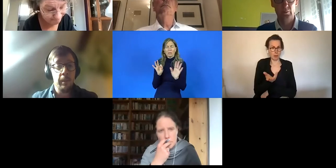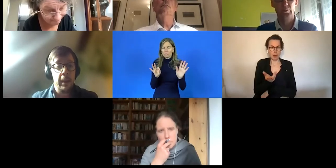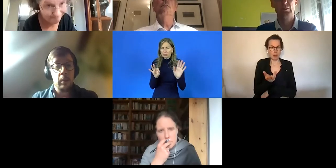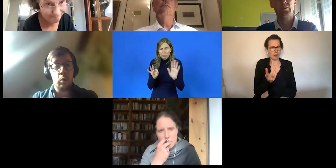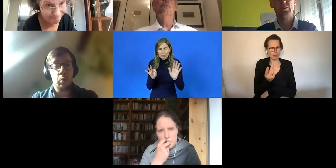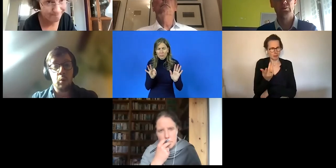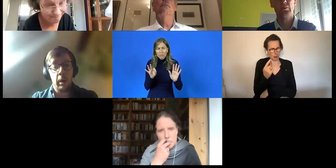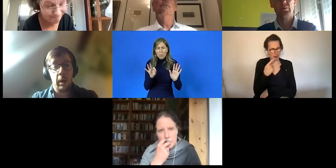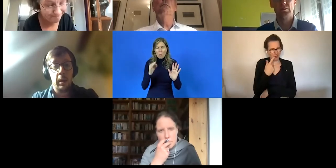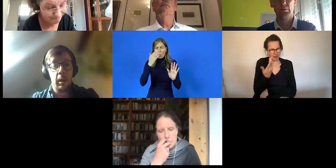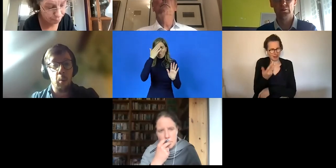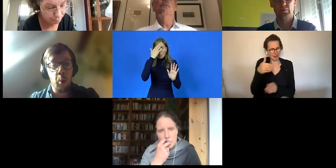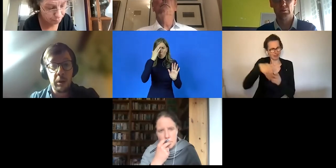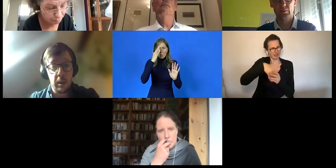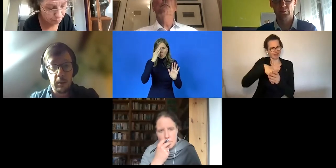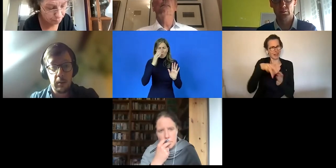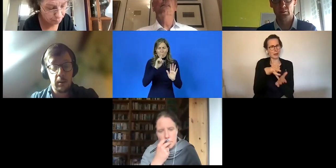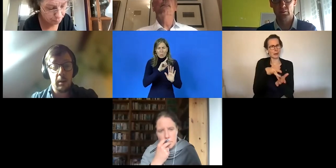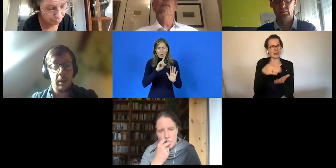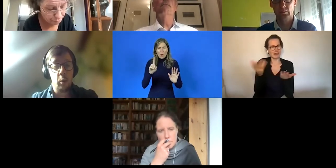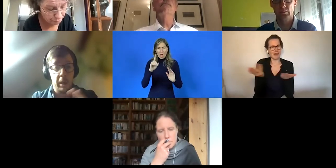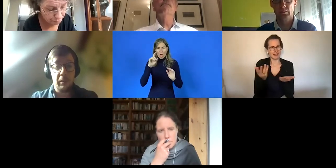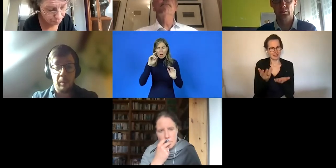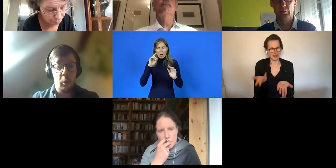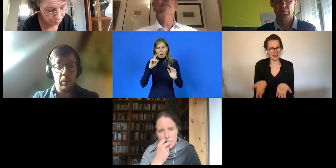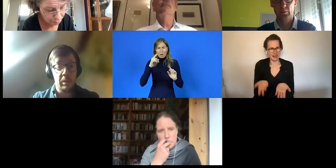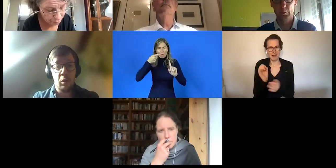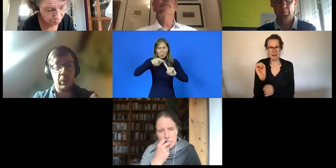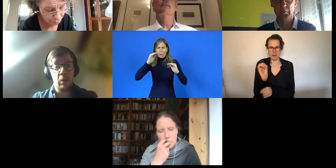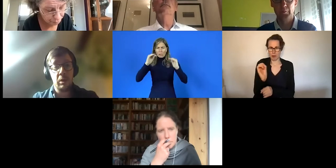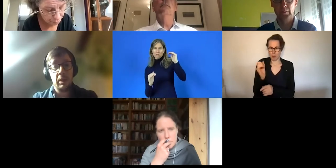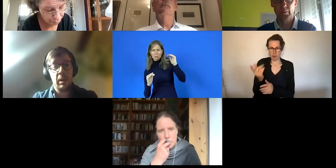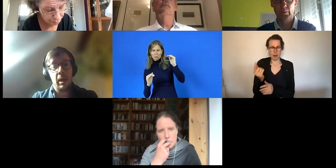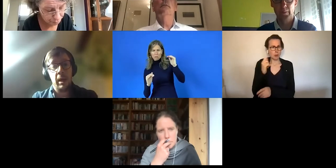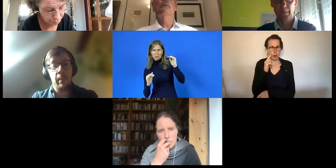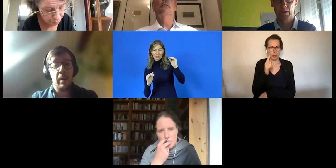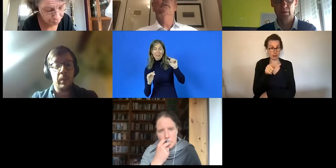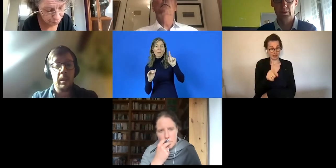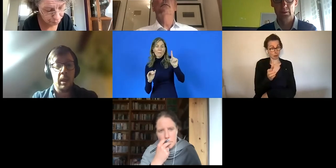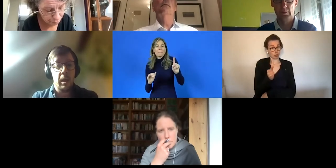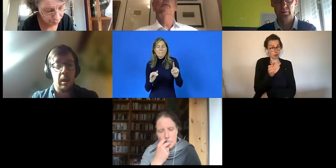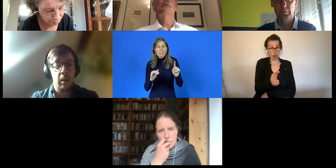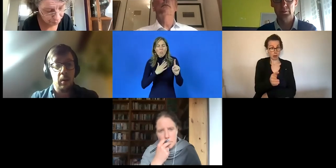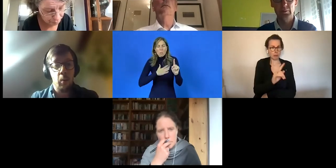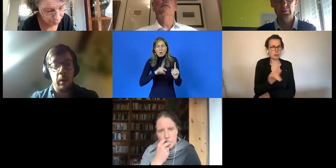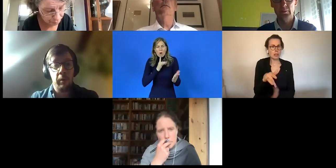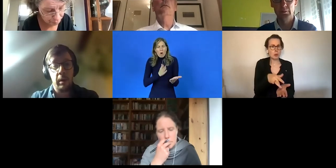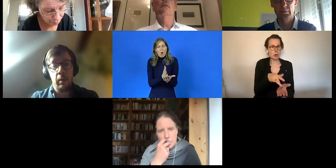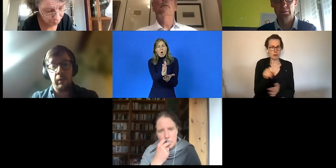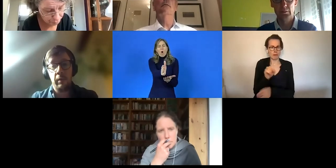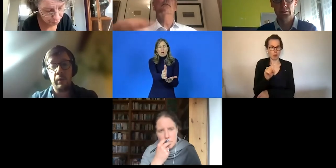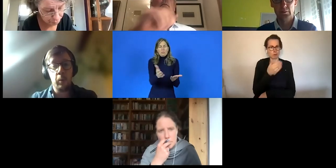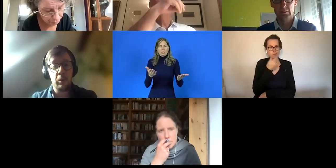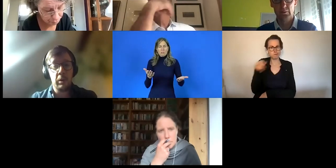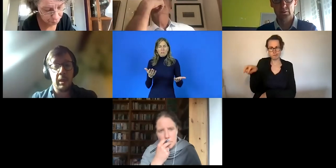Auswahl wirklich sehr eingeschränkt sind. Aber deswegen darf man natürlich nicht die Qualität dieser